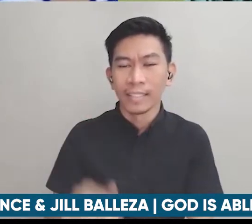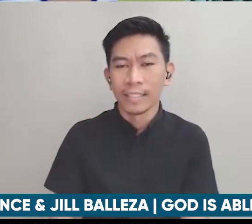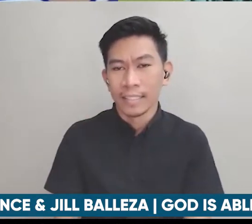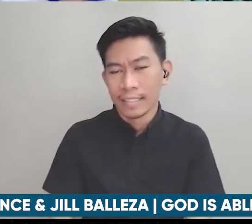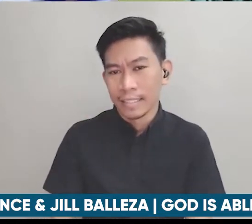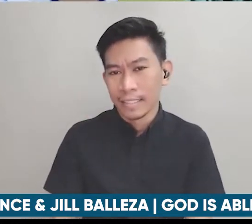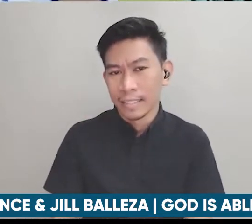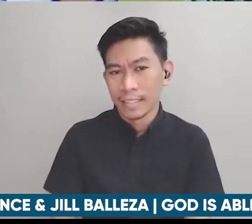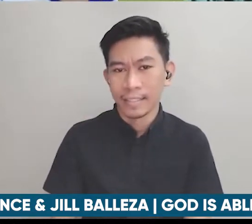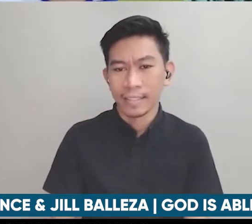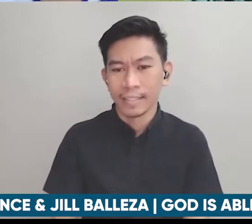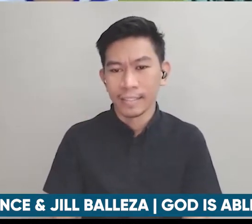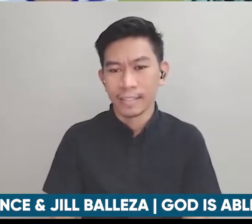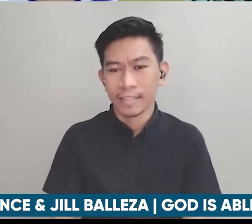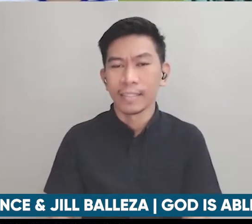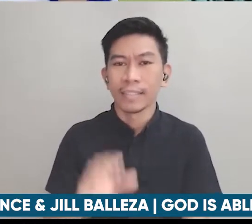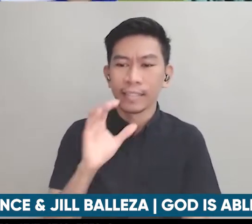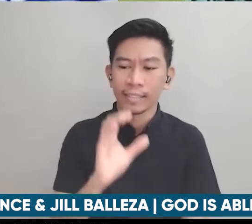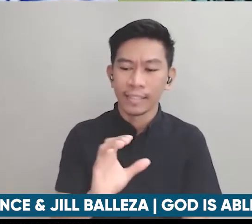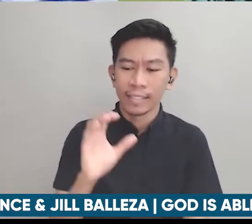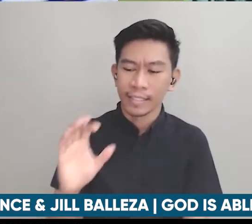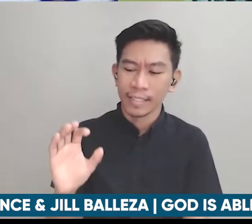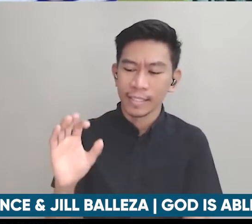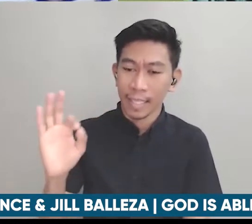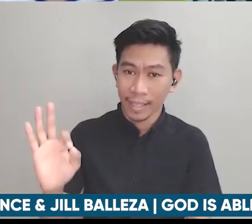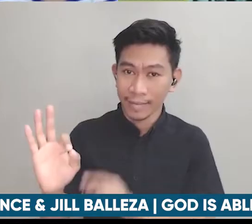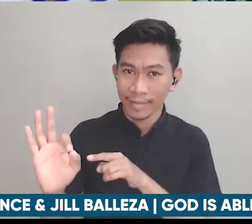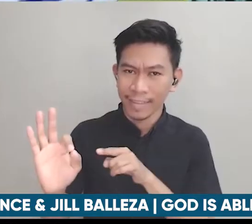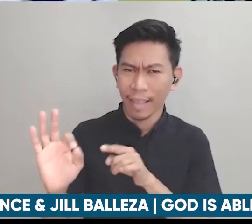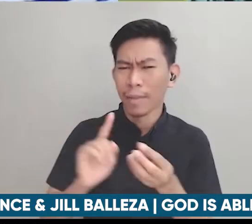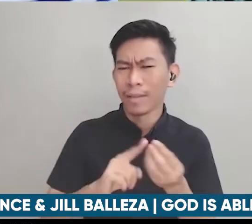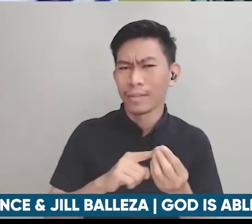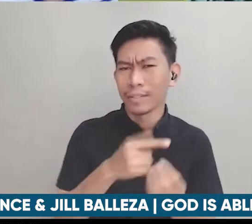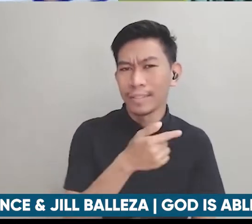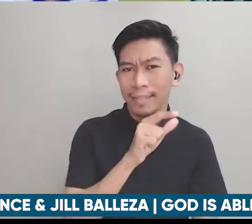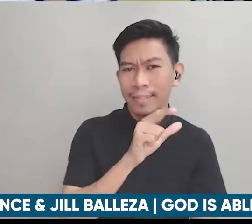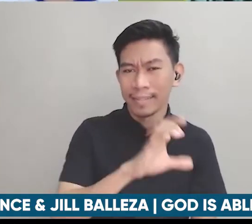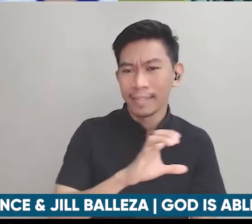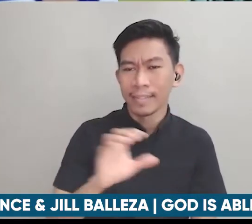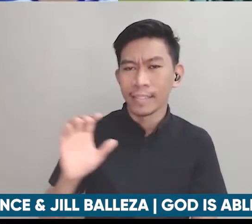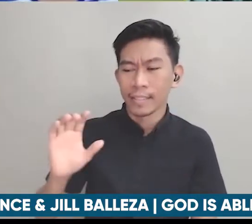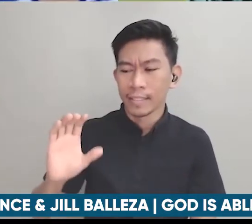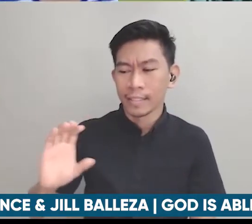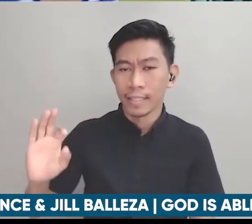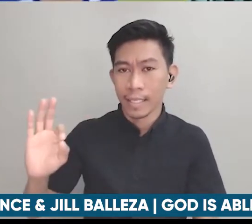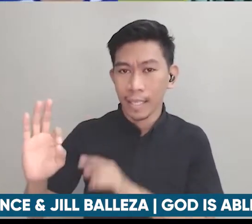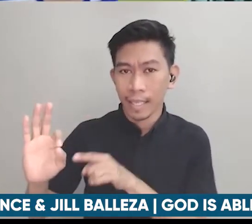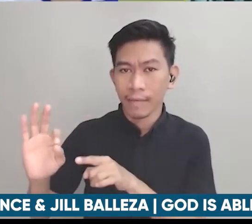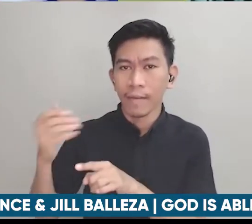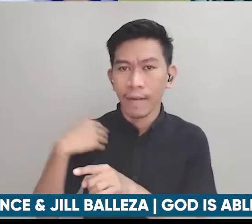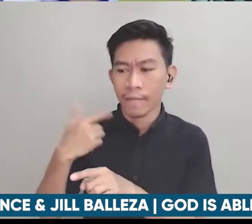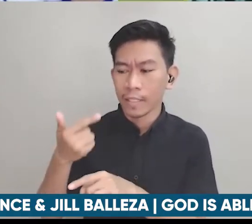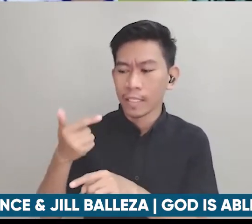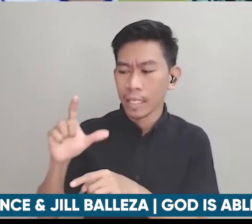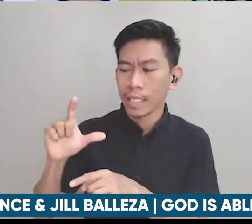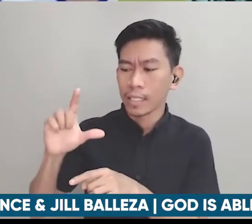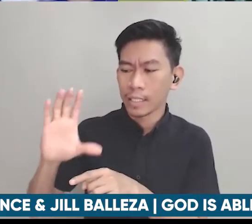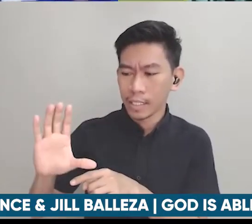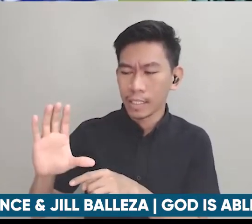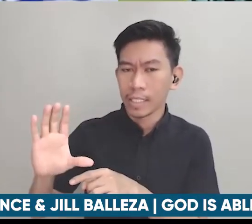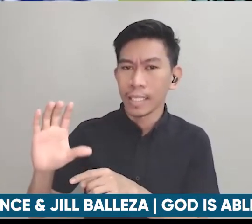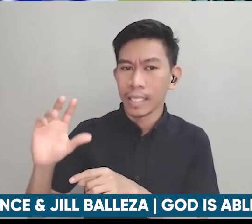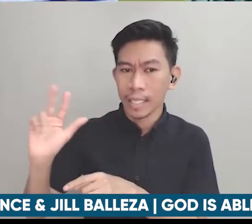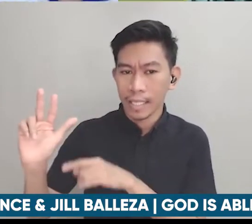sa CCF kami kasi nag church and there is this GLC tree and ngayon meron kaming bridging event